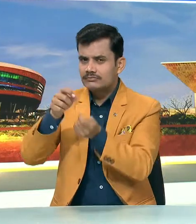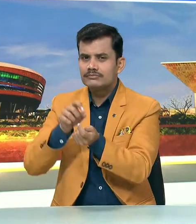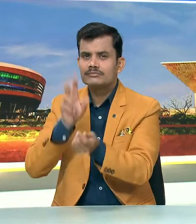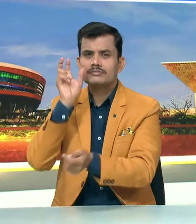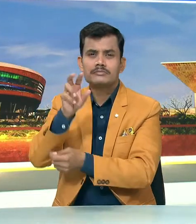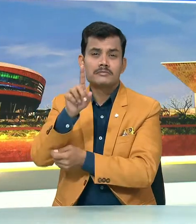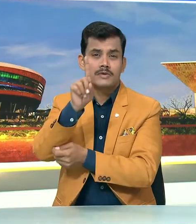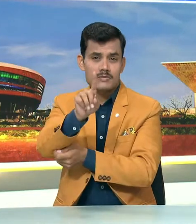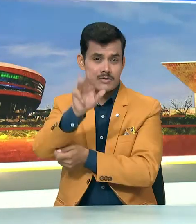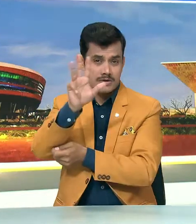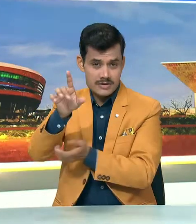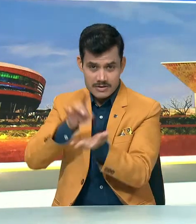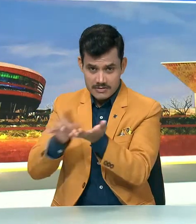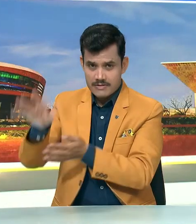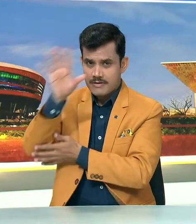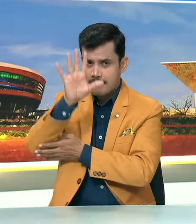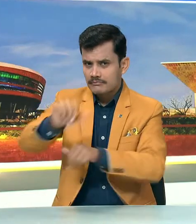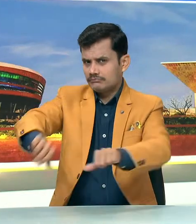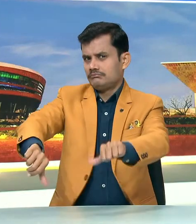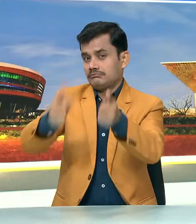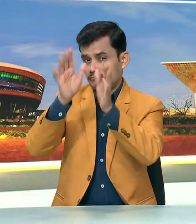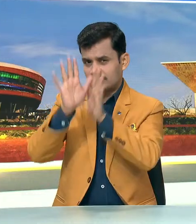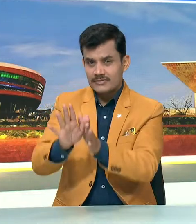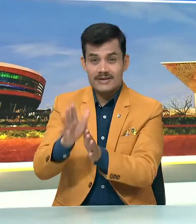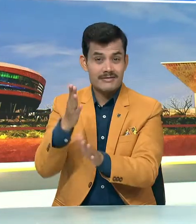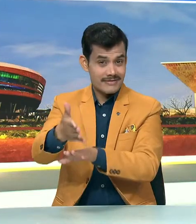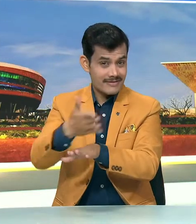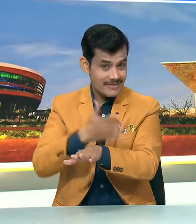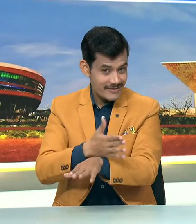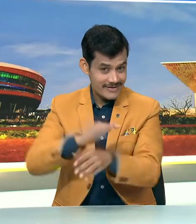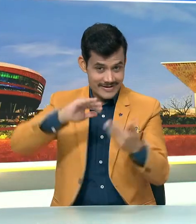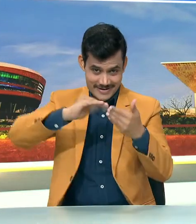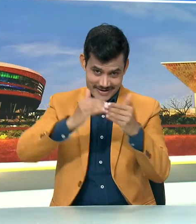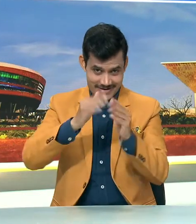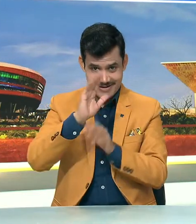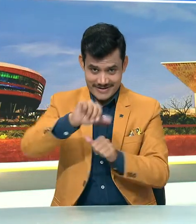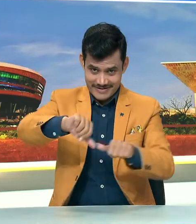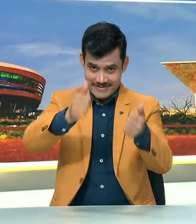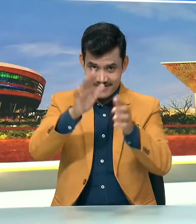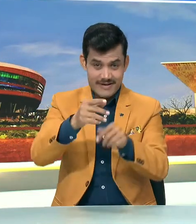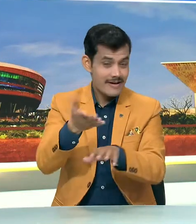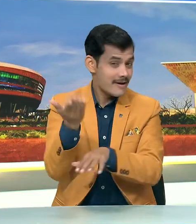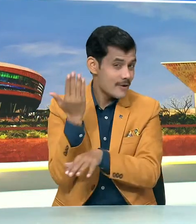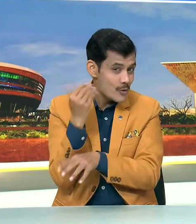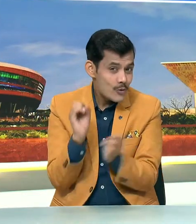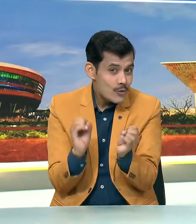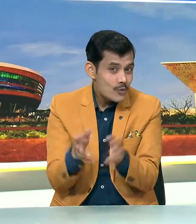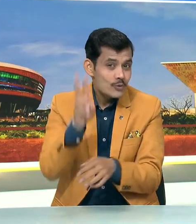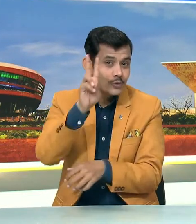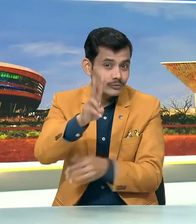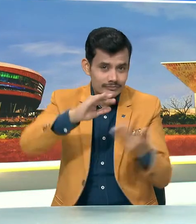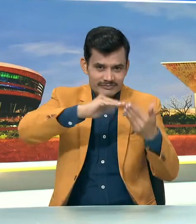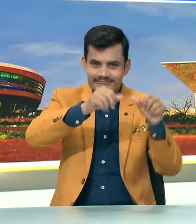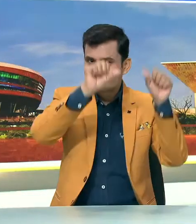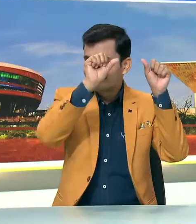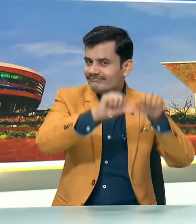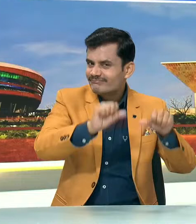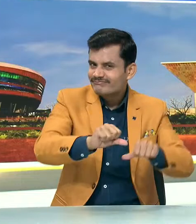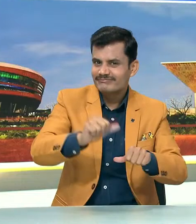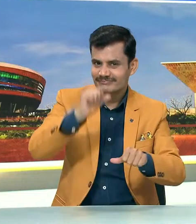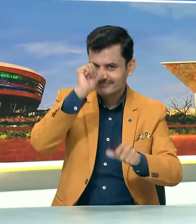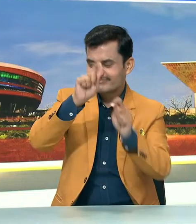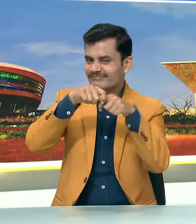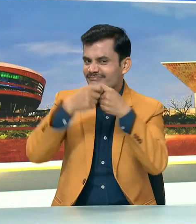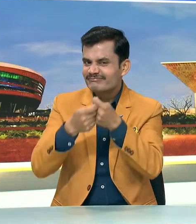में पांच विकेट खोकर हासल कर लिया हाला के इस जीत के बावजूद पहले दो मैच गमा चुकी टीम इंडिया सीरीज